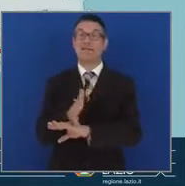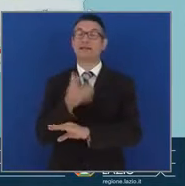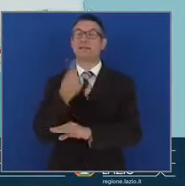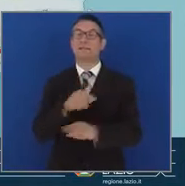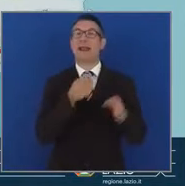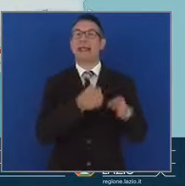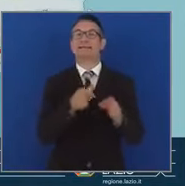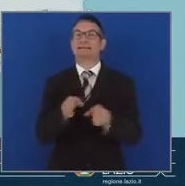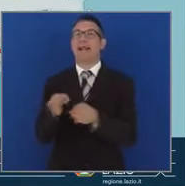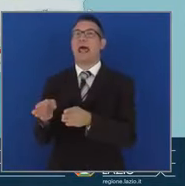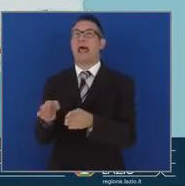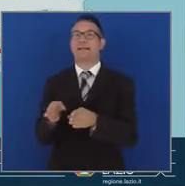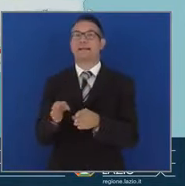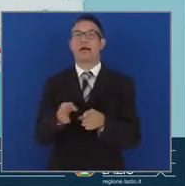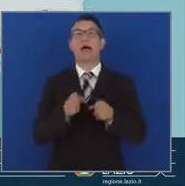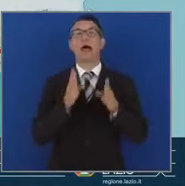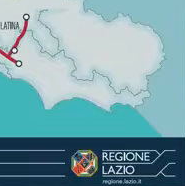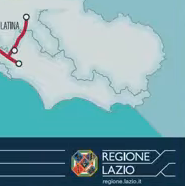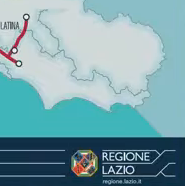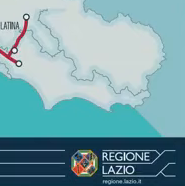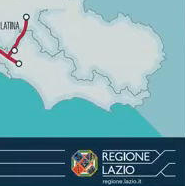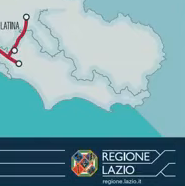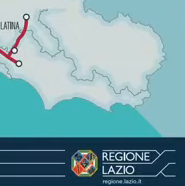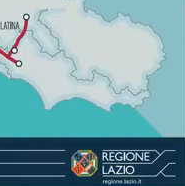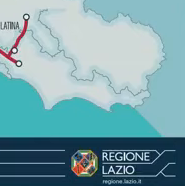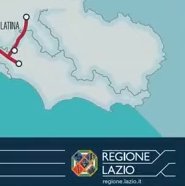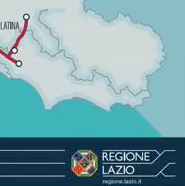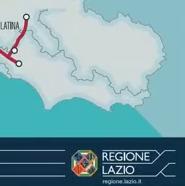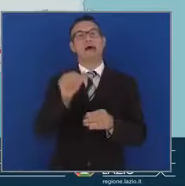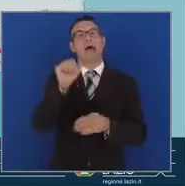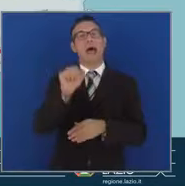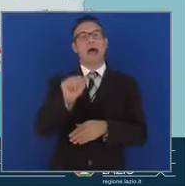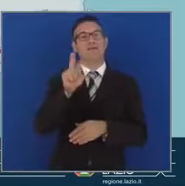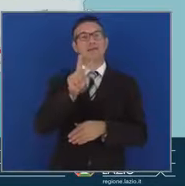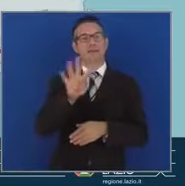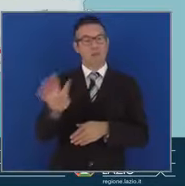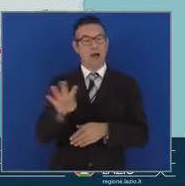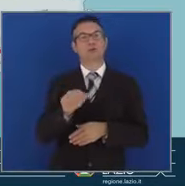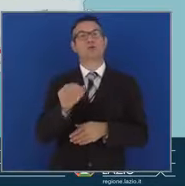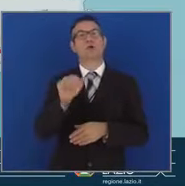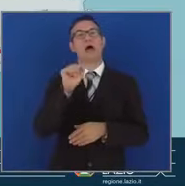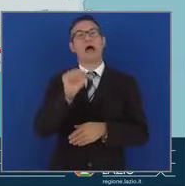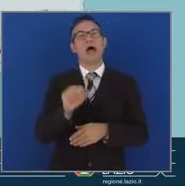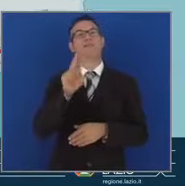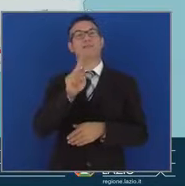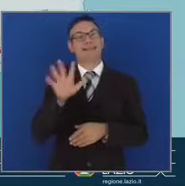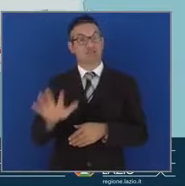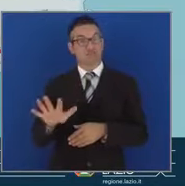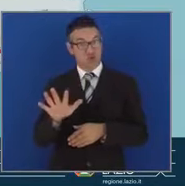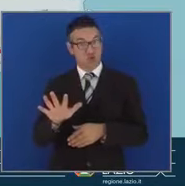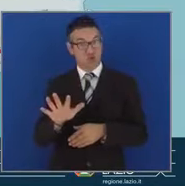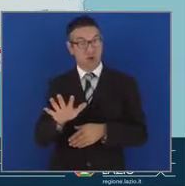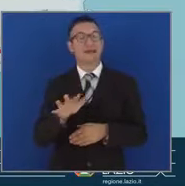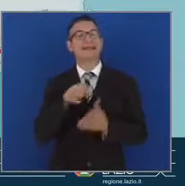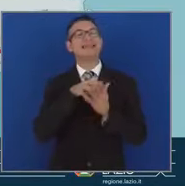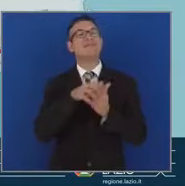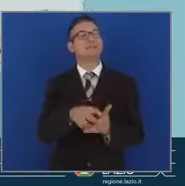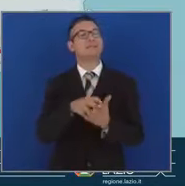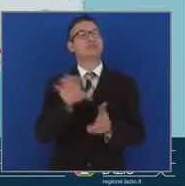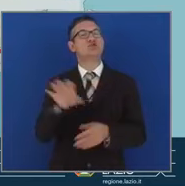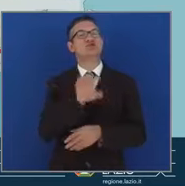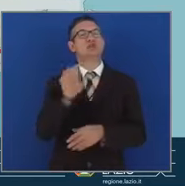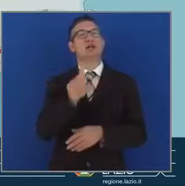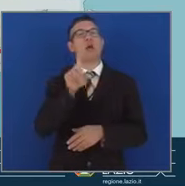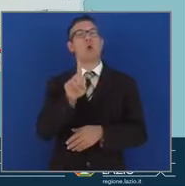potenziamento della A24 e A25. Il tratto laziale prevede un investimento di circa un miliardo